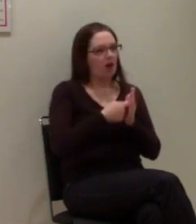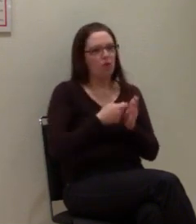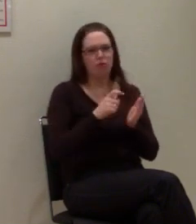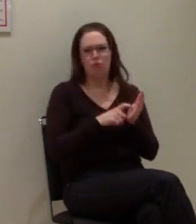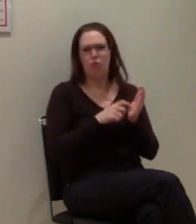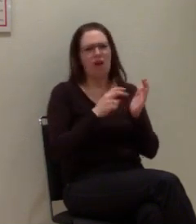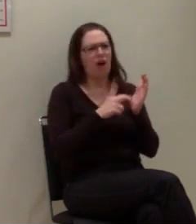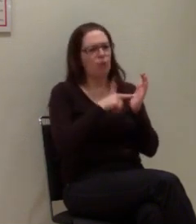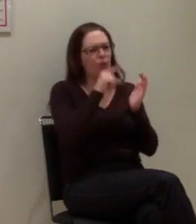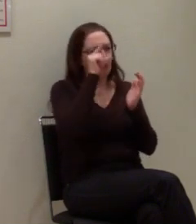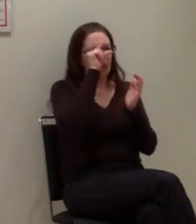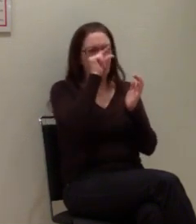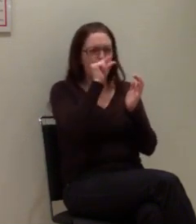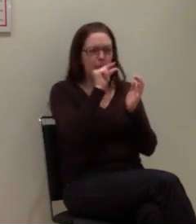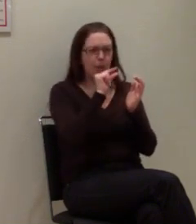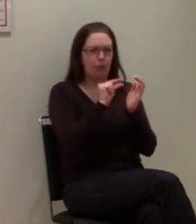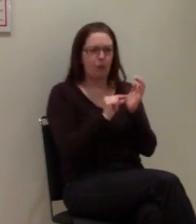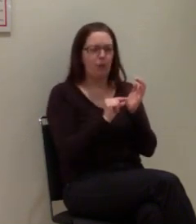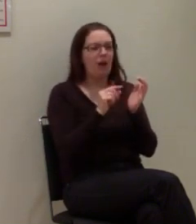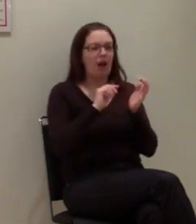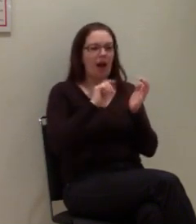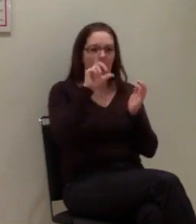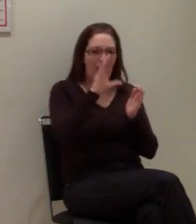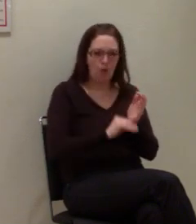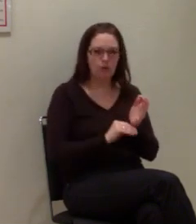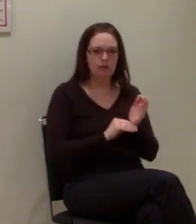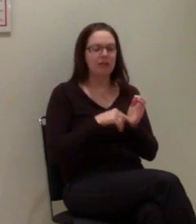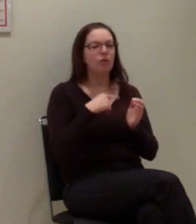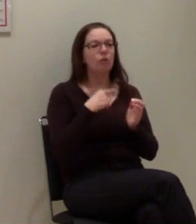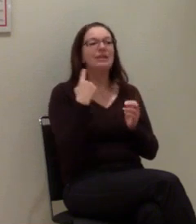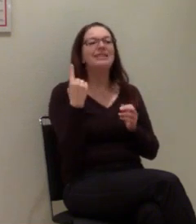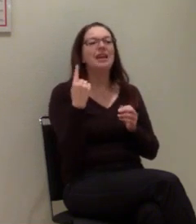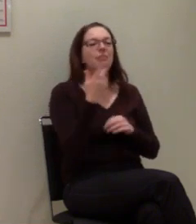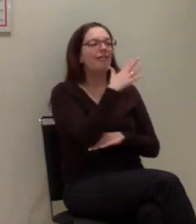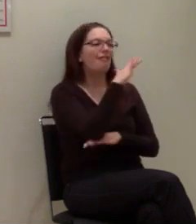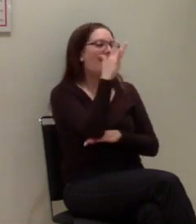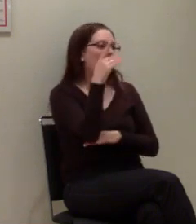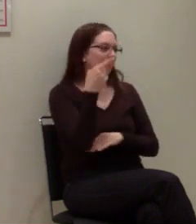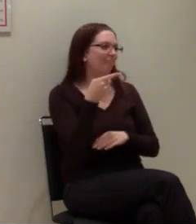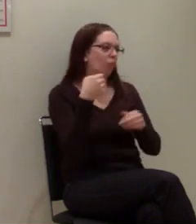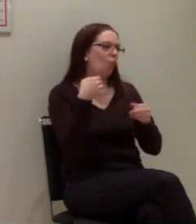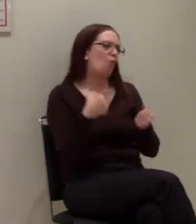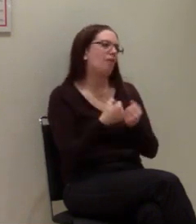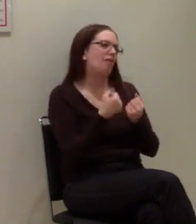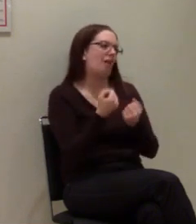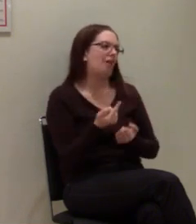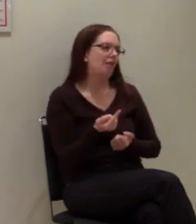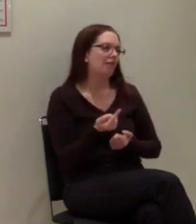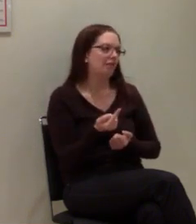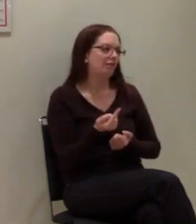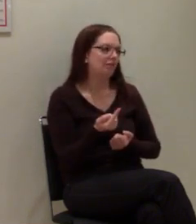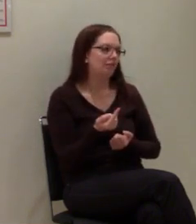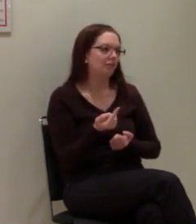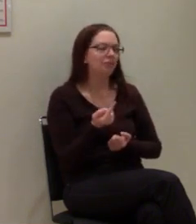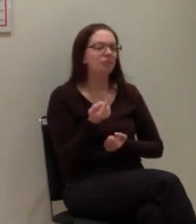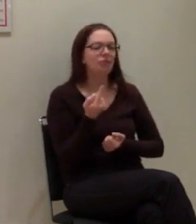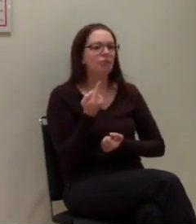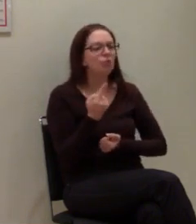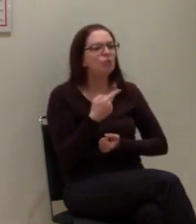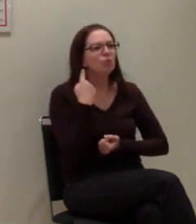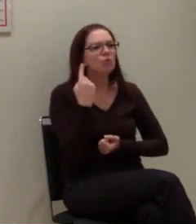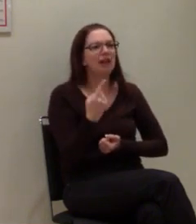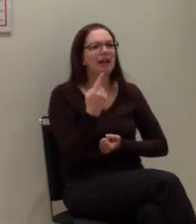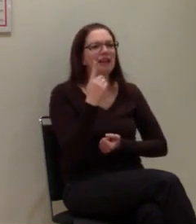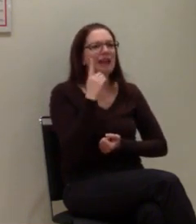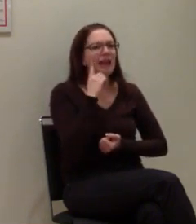Akku zu schwach war, um einen Notruf abzusetzen. Er hatte einen Unfall im Wald gehabt und er hatte dann sein Handy